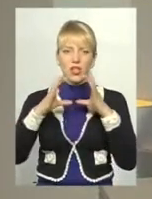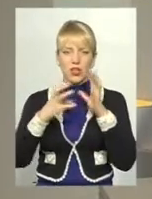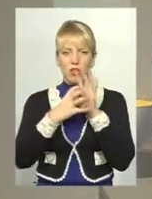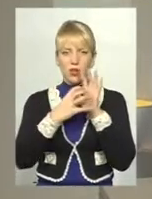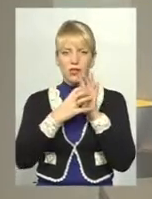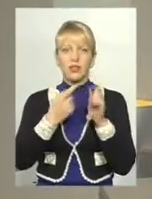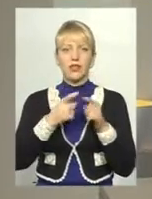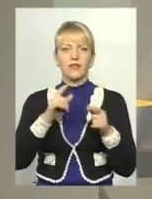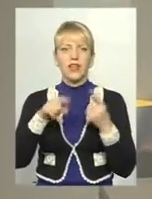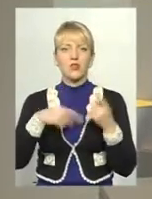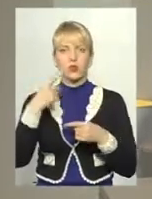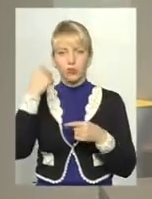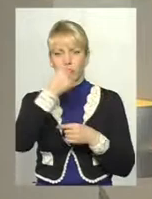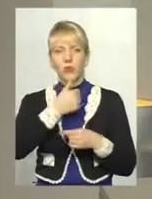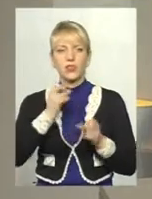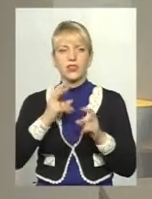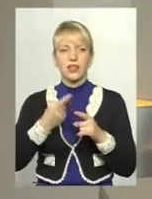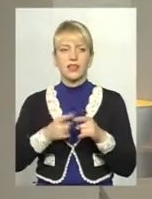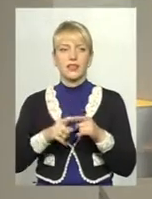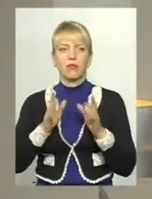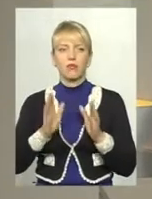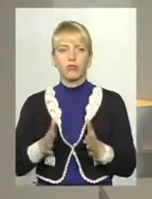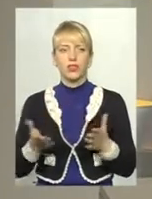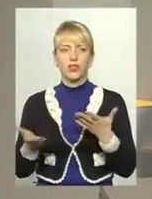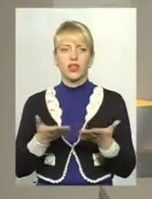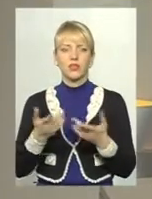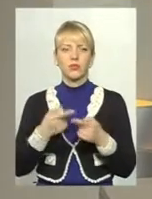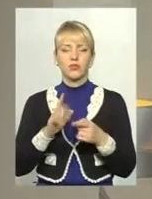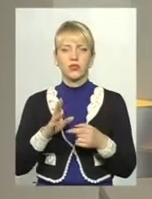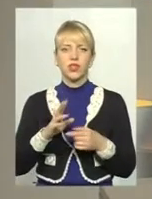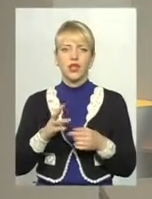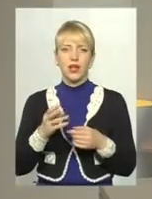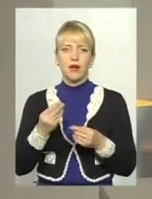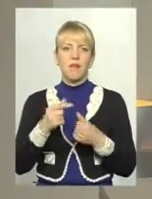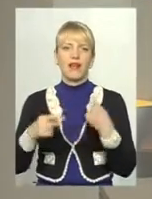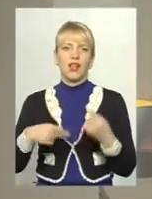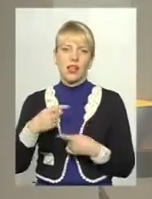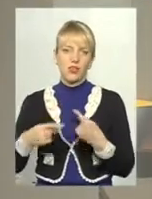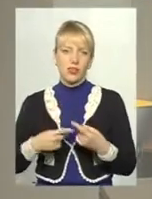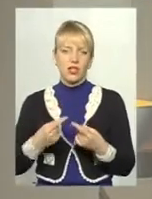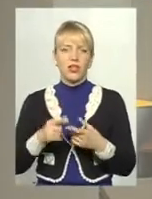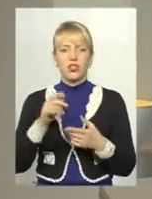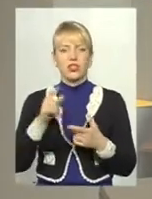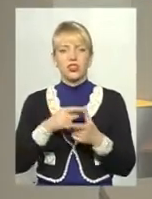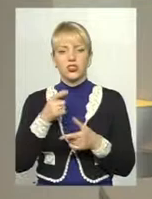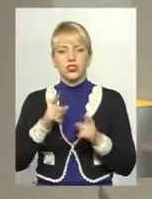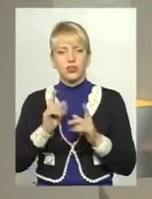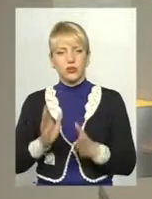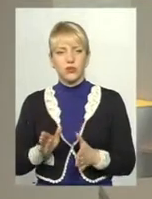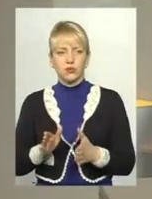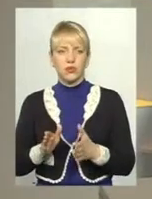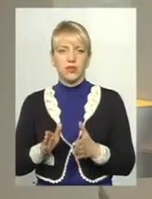як в наступному році це стане, яким маркетинговим ходом це буде? Чи дійсно буде там,